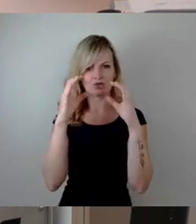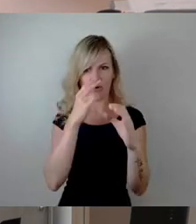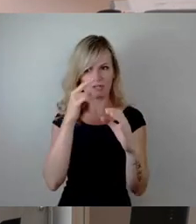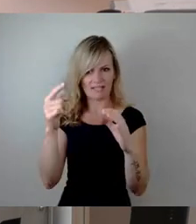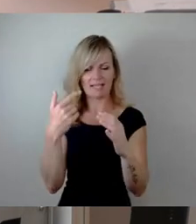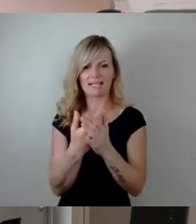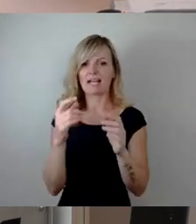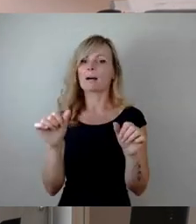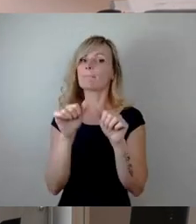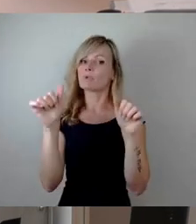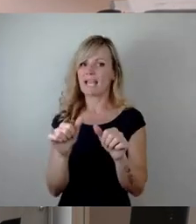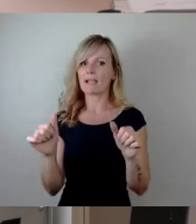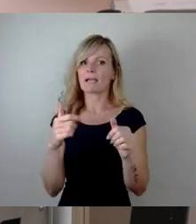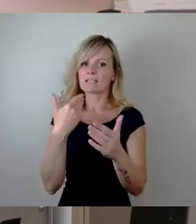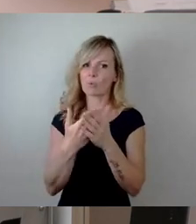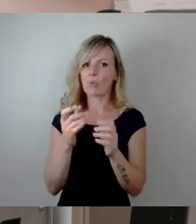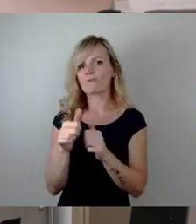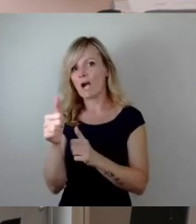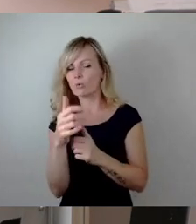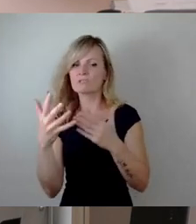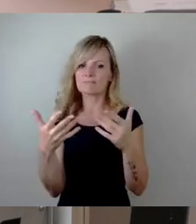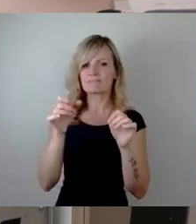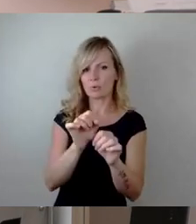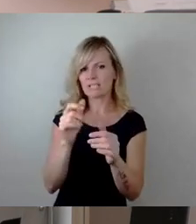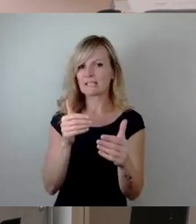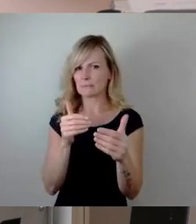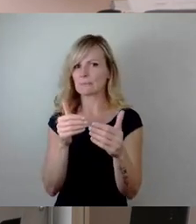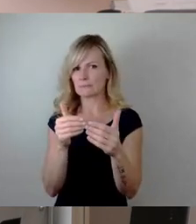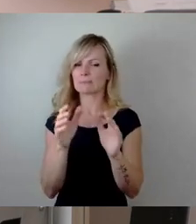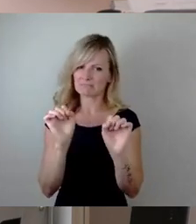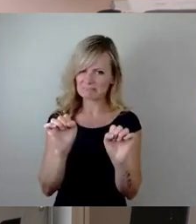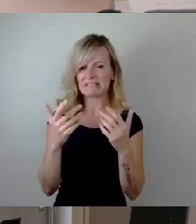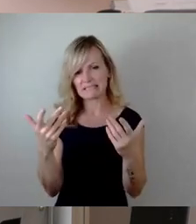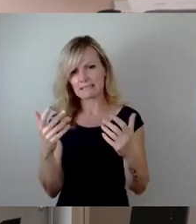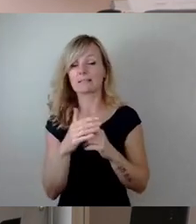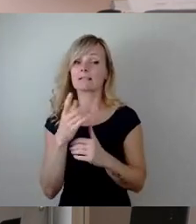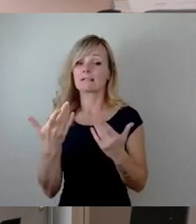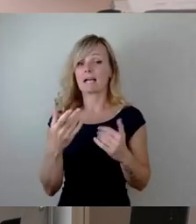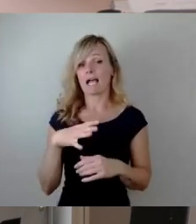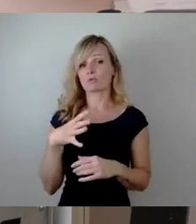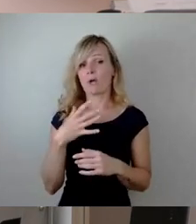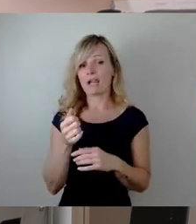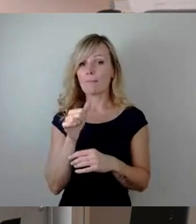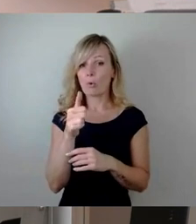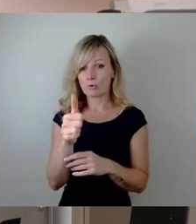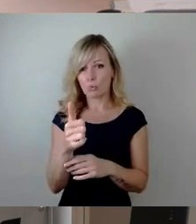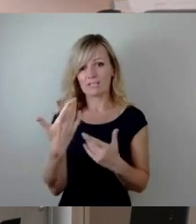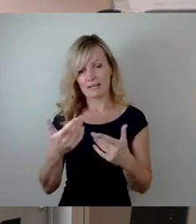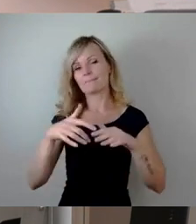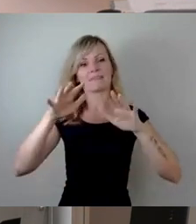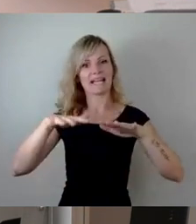angenähert. Es ist nach aktueller Prognose so, dass sich das Regengebiet,